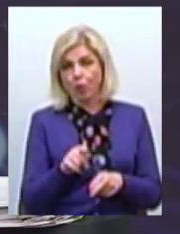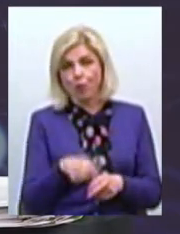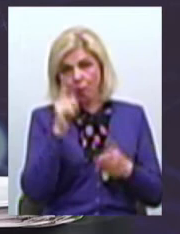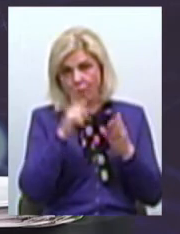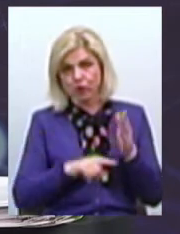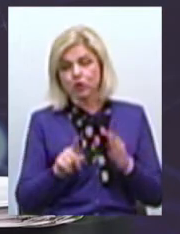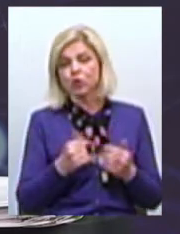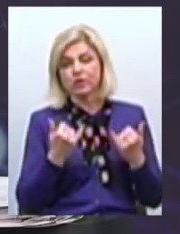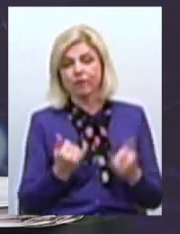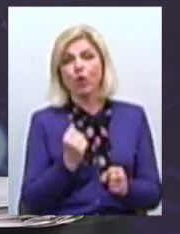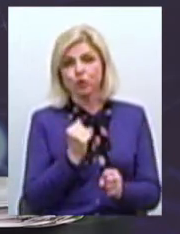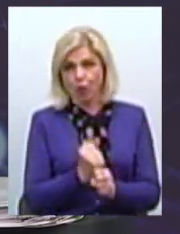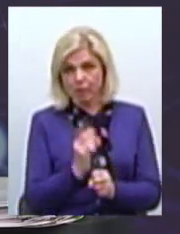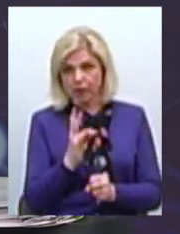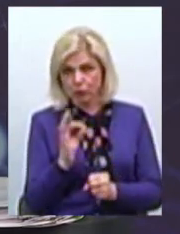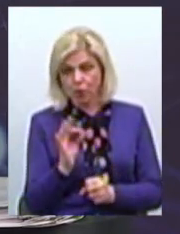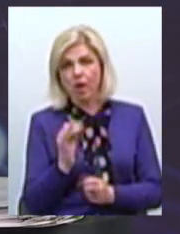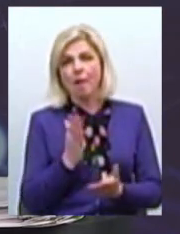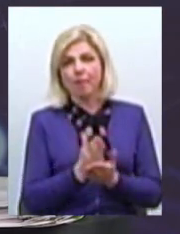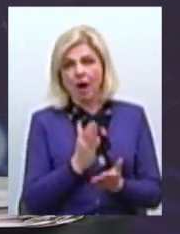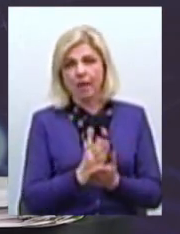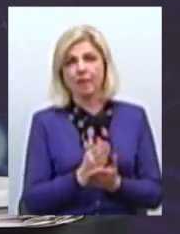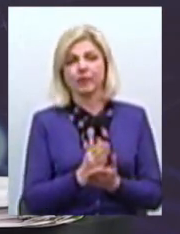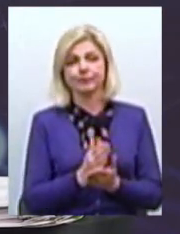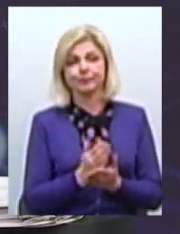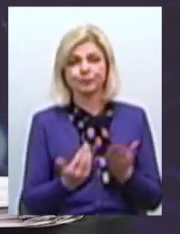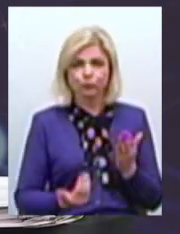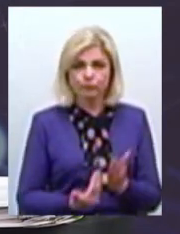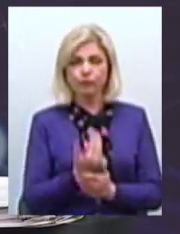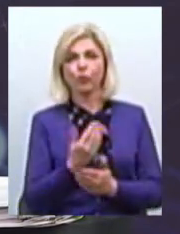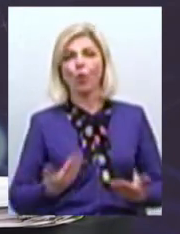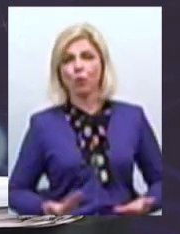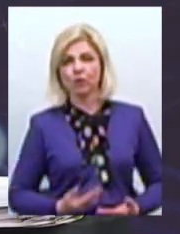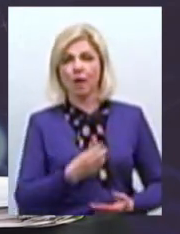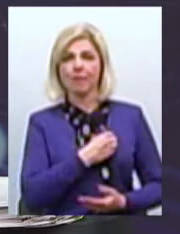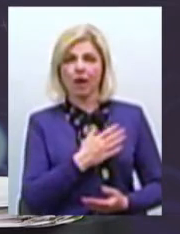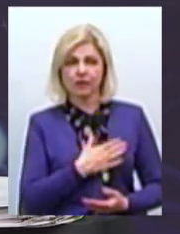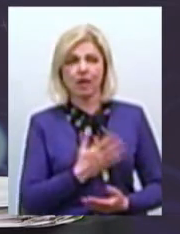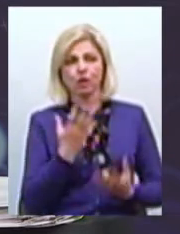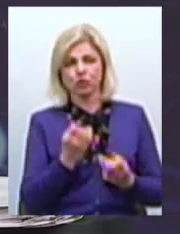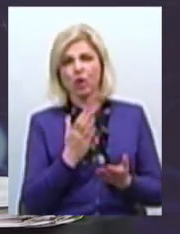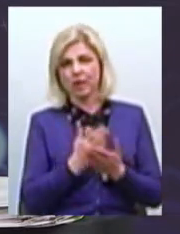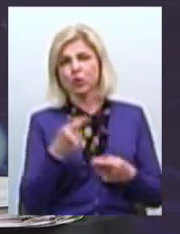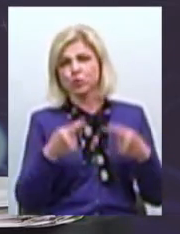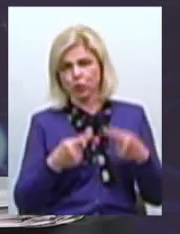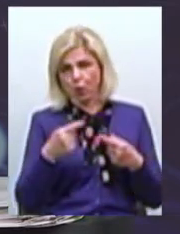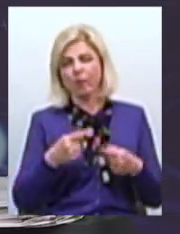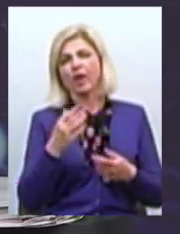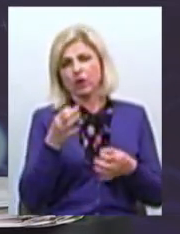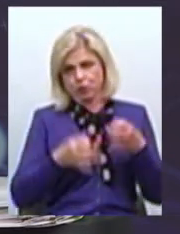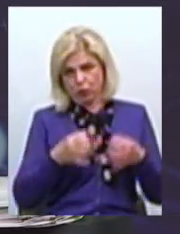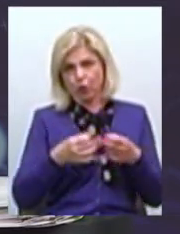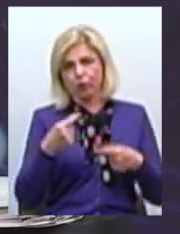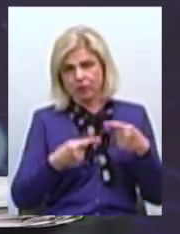зроблено і ми маємо все ж таки відновлене комунальне майно Так, і ще там судові спори, це все окремо, я за